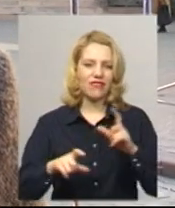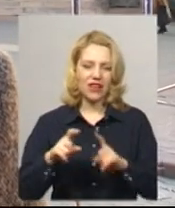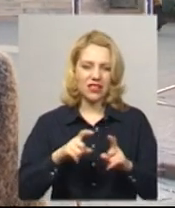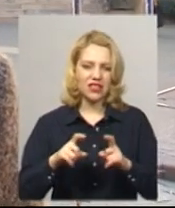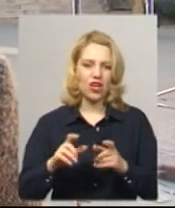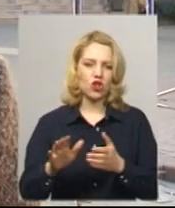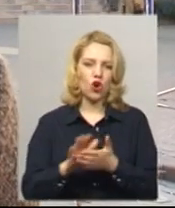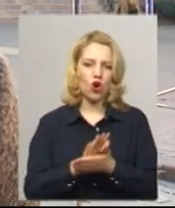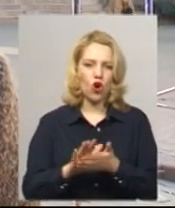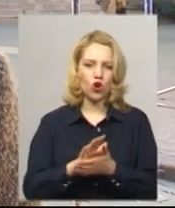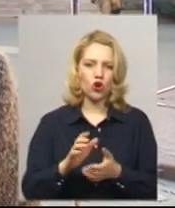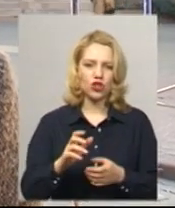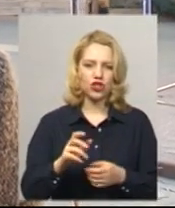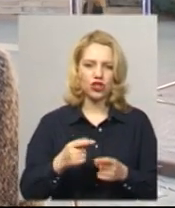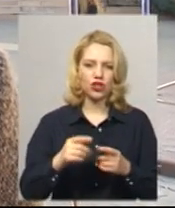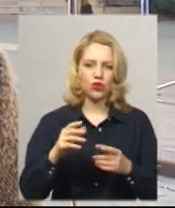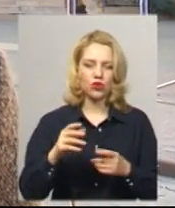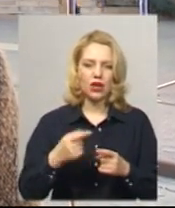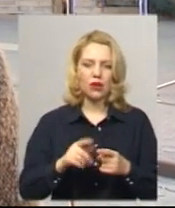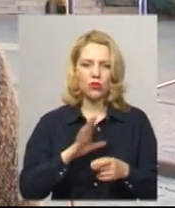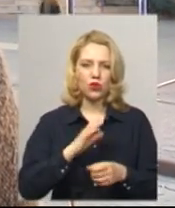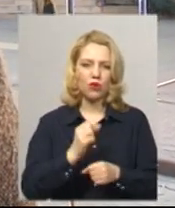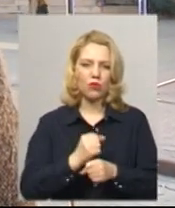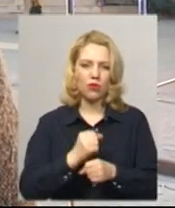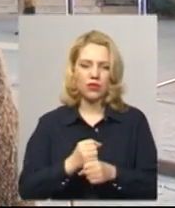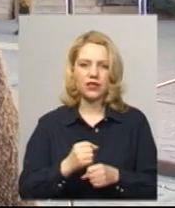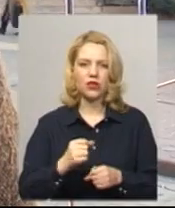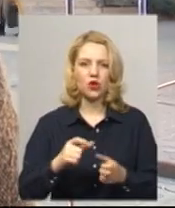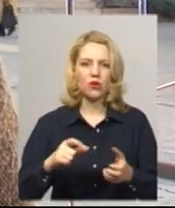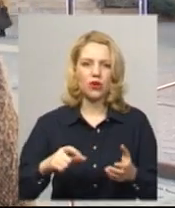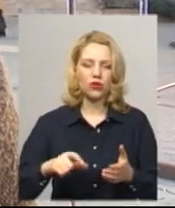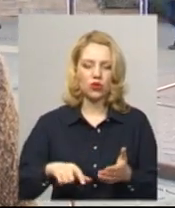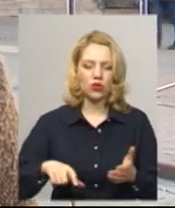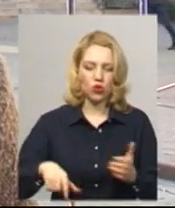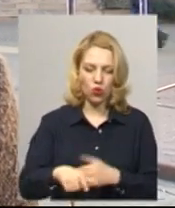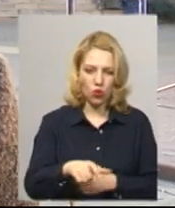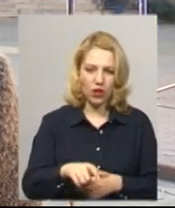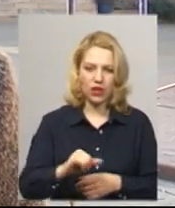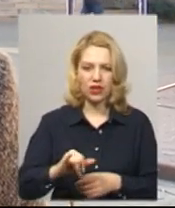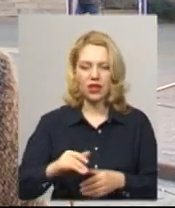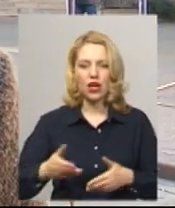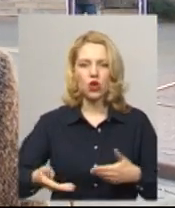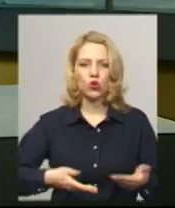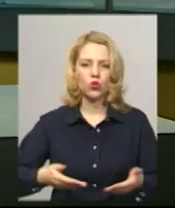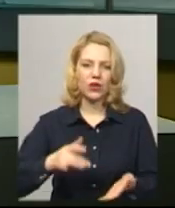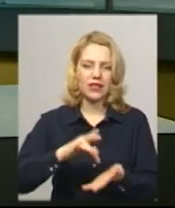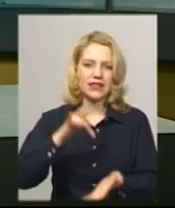Оброблені були основні магістральні дороги міста Хмельницького, а також тротуари в центрі міста.